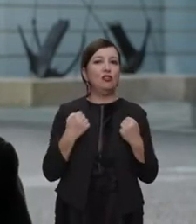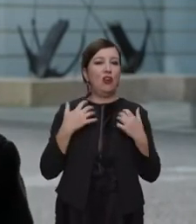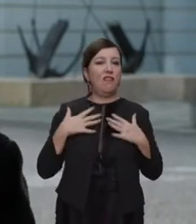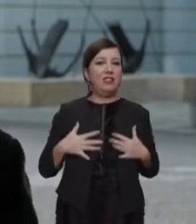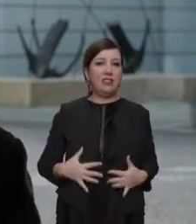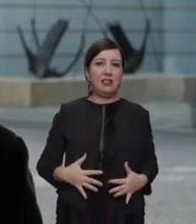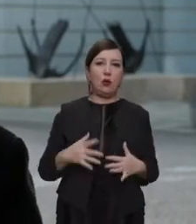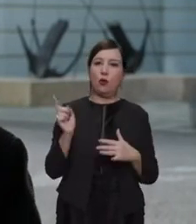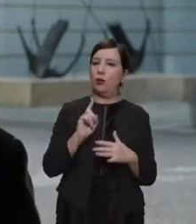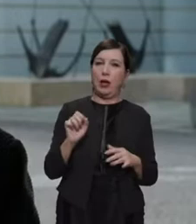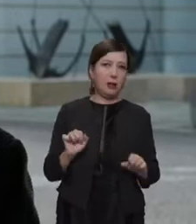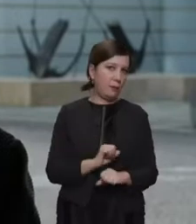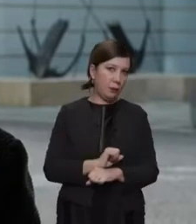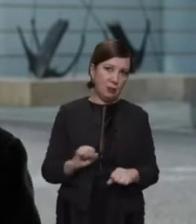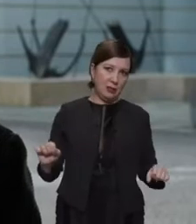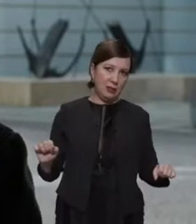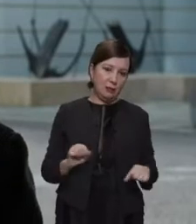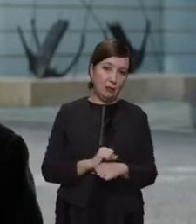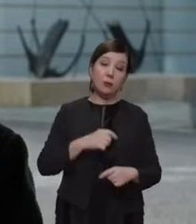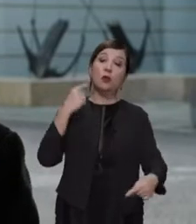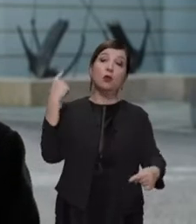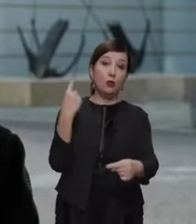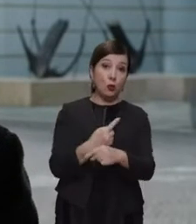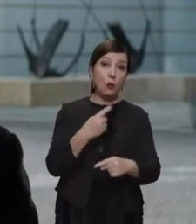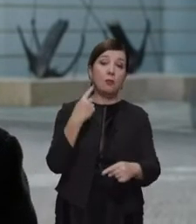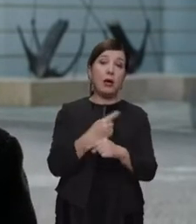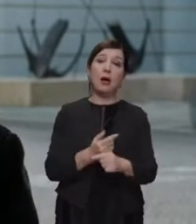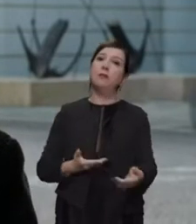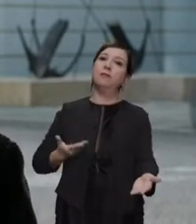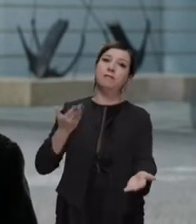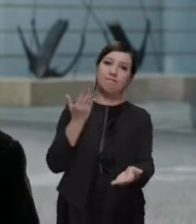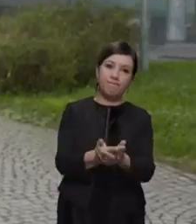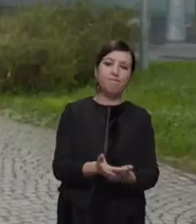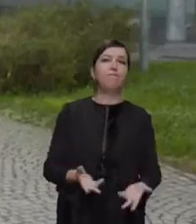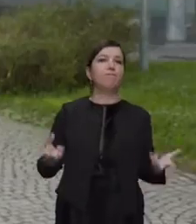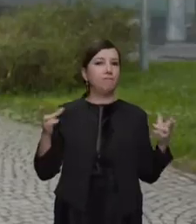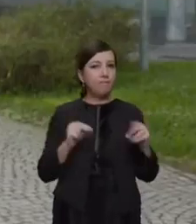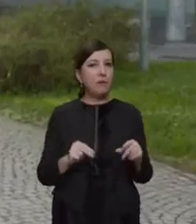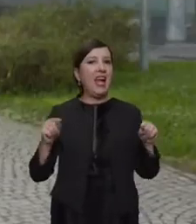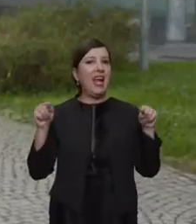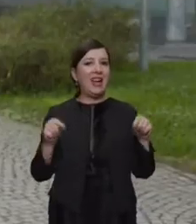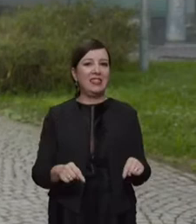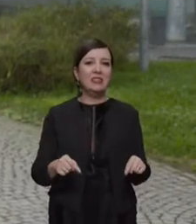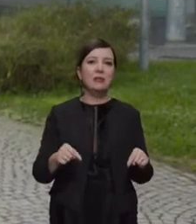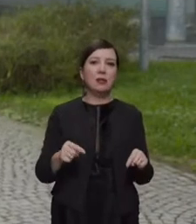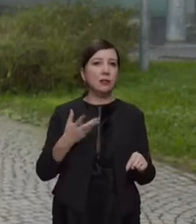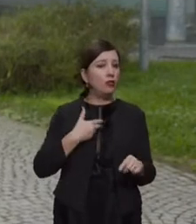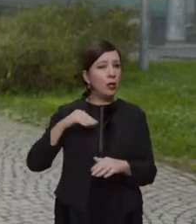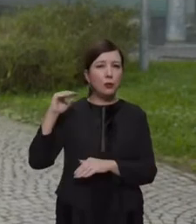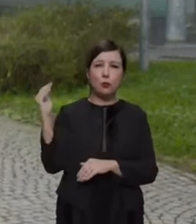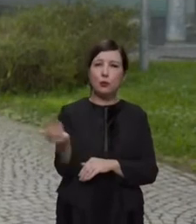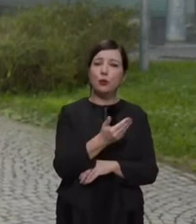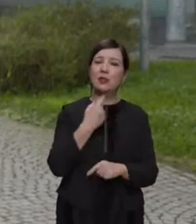fisico non era possibile, dobbiamo riproporlo adesso e abbiamo